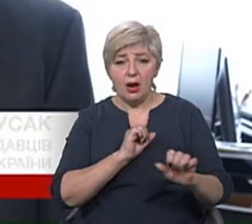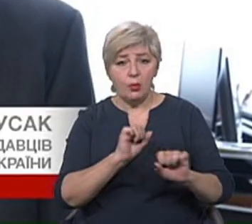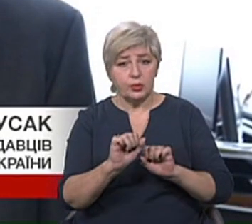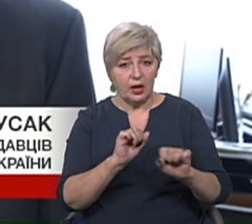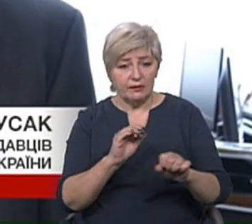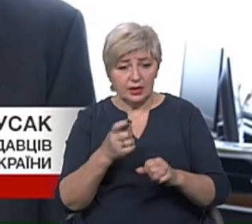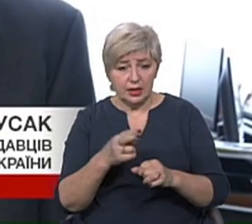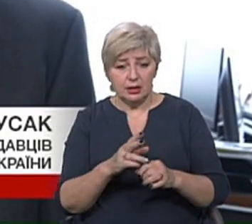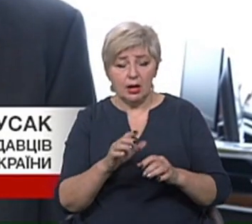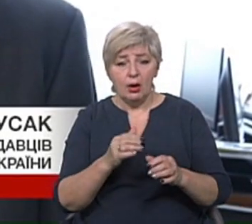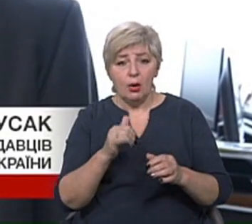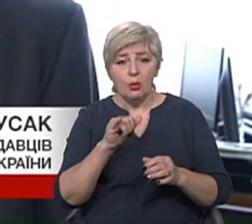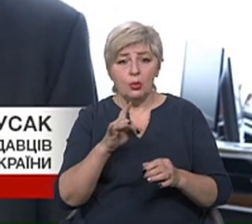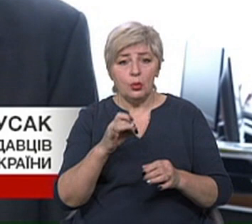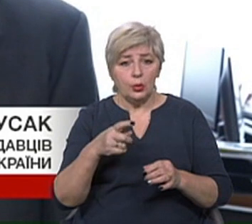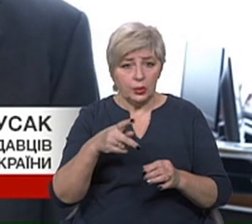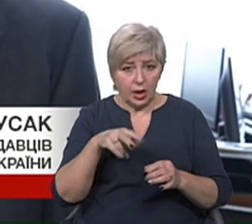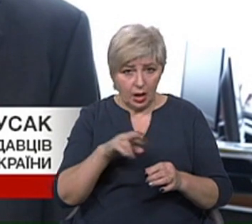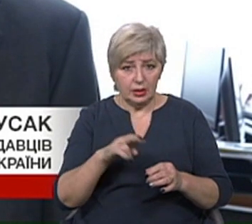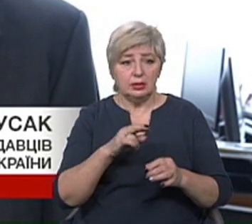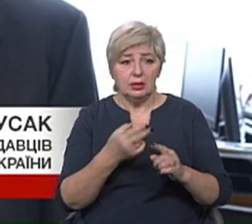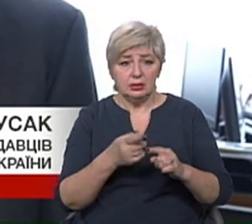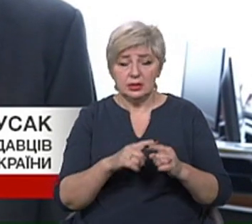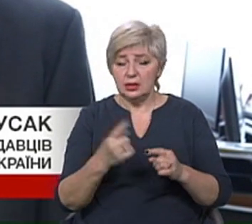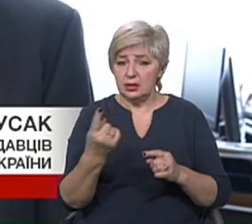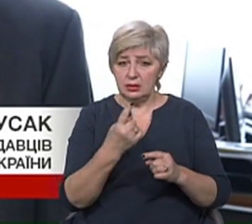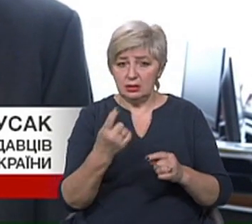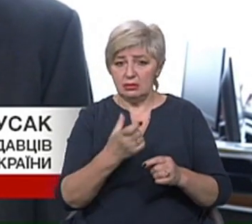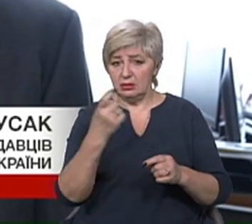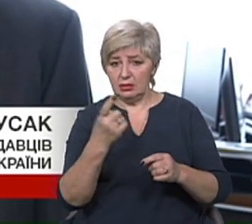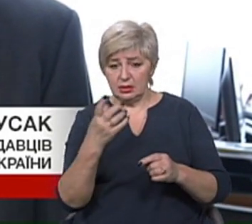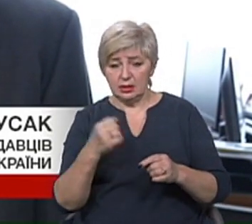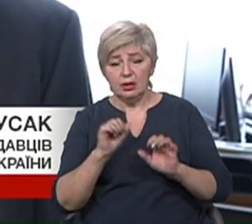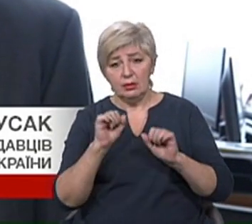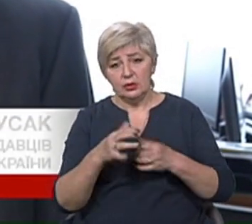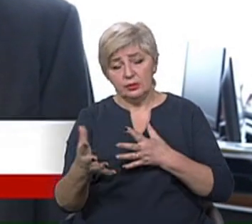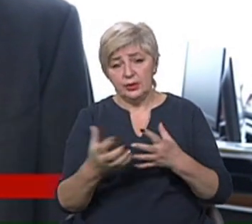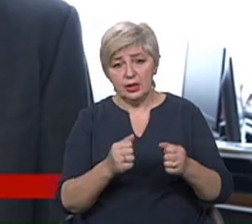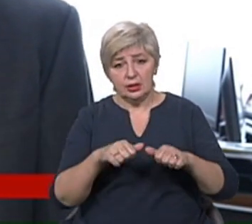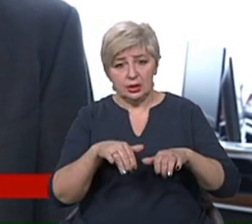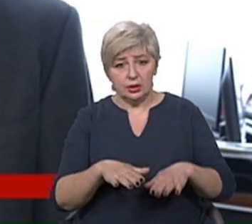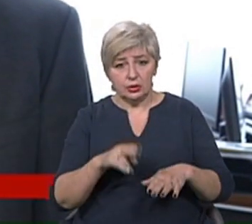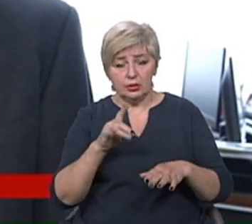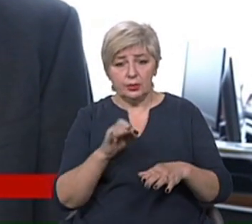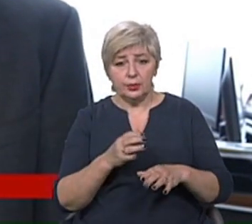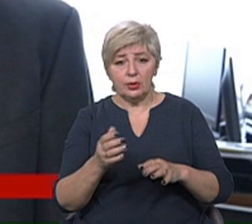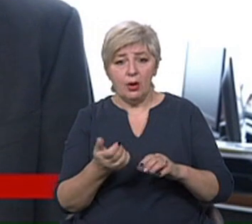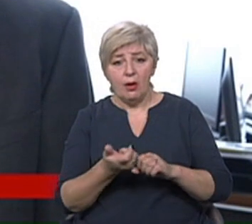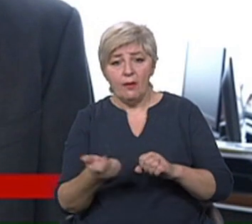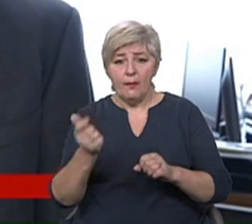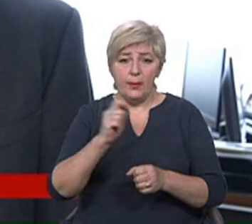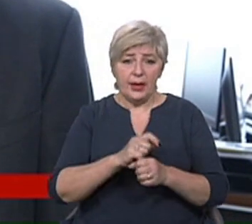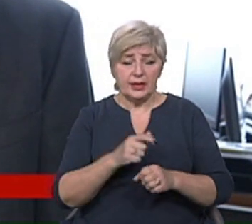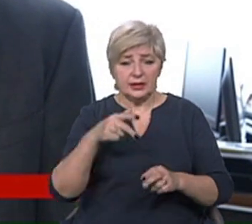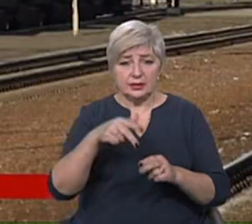будь-який момент, це єдиний акціонер української залізниці, може прийняти рішення про перезавантаження